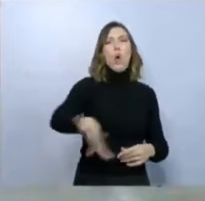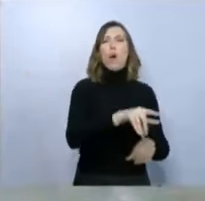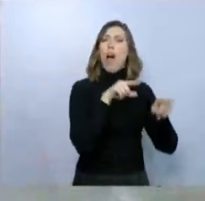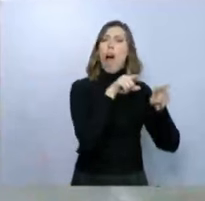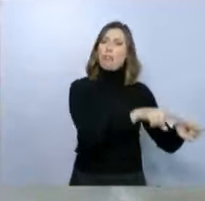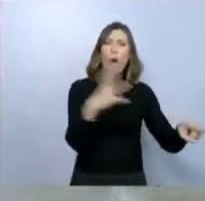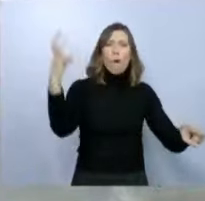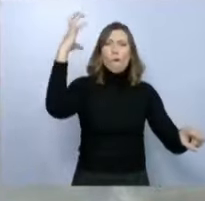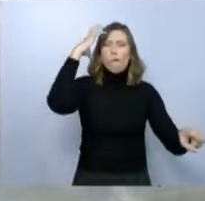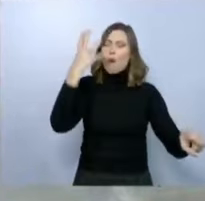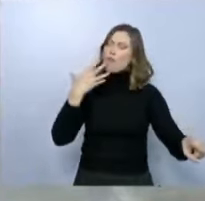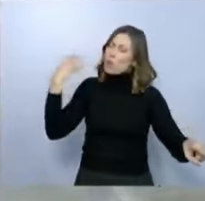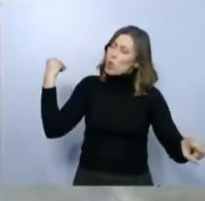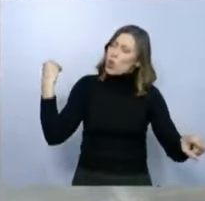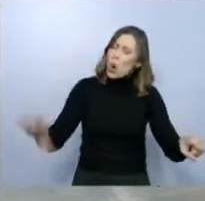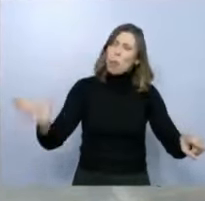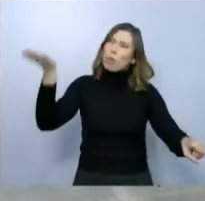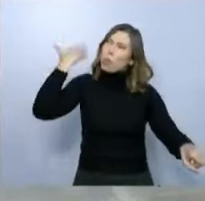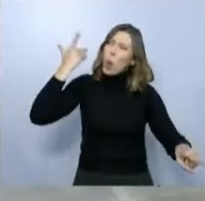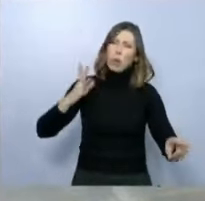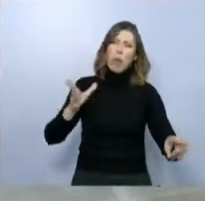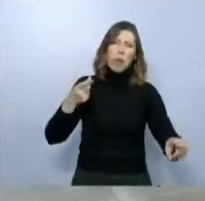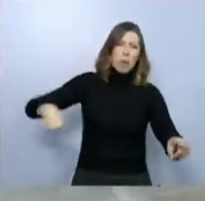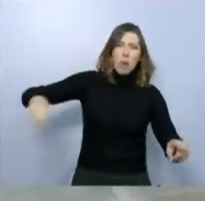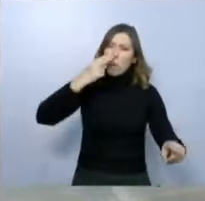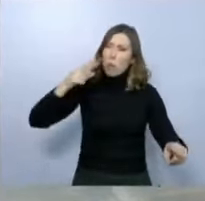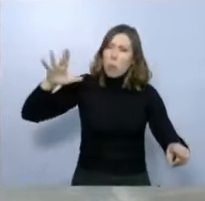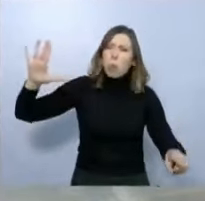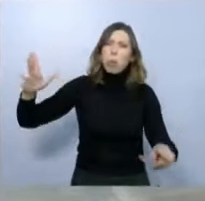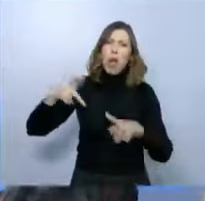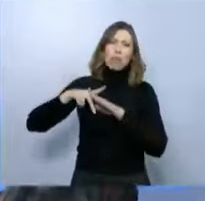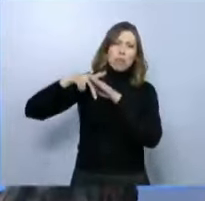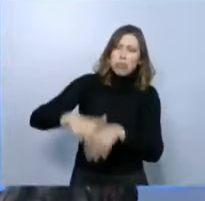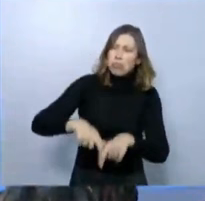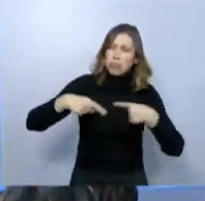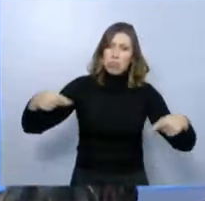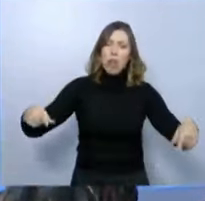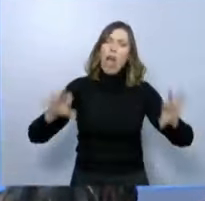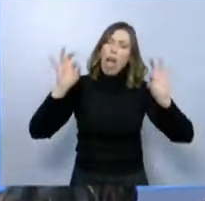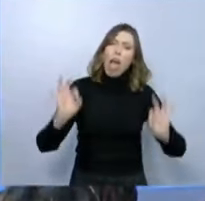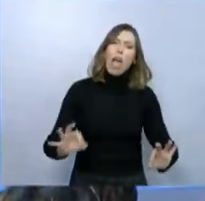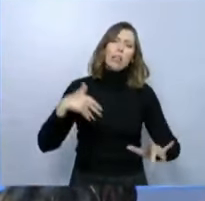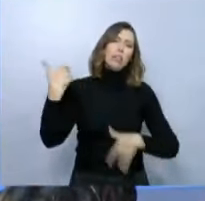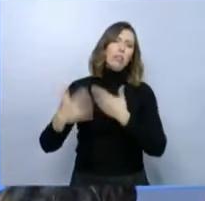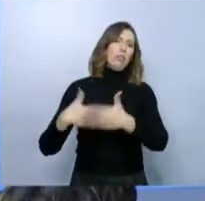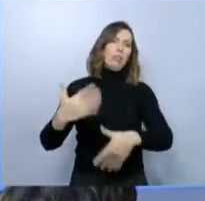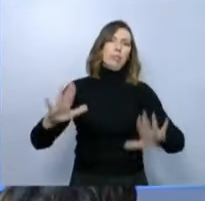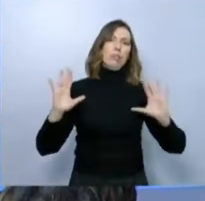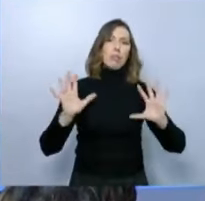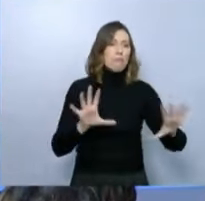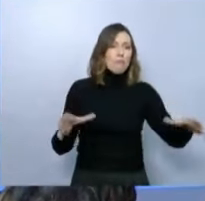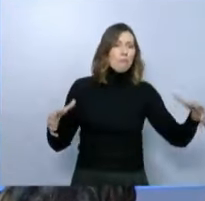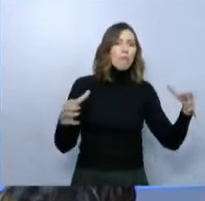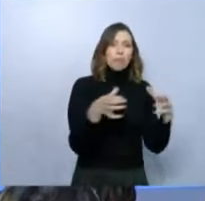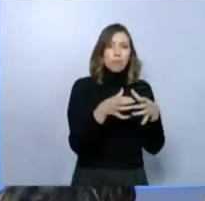Έτσι, κυρίες και κύριοι, κινείται μόνο μπροστά ο κόσμος, με τον αγώνα των πολλών. Έτσι μπορεί να πάει μπροστά